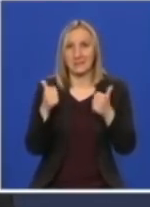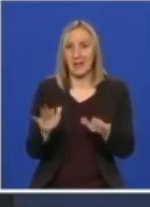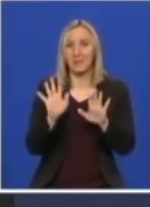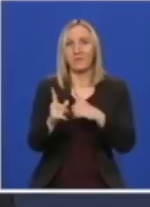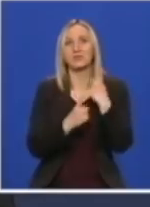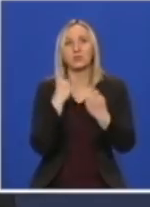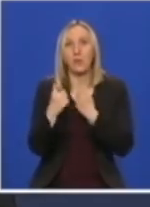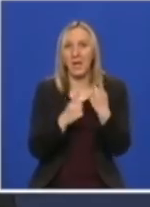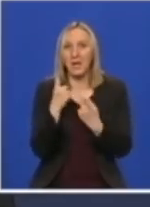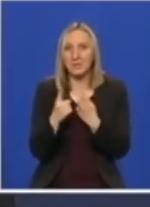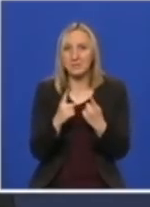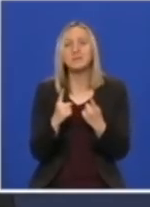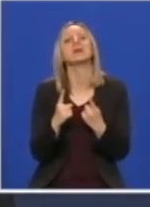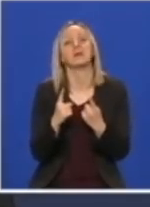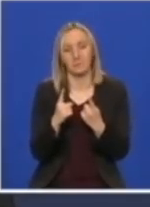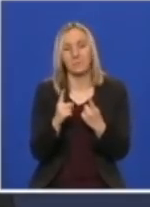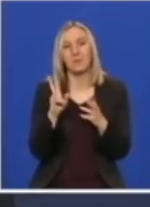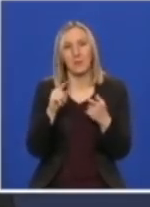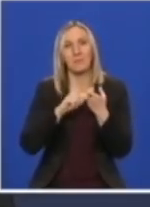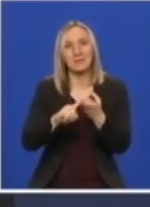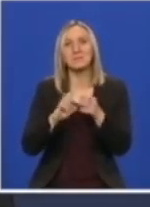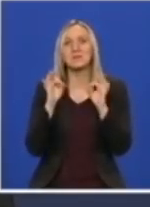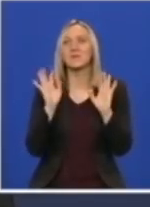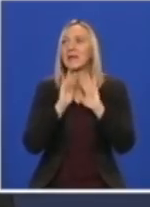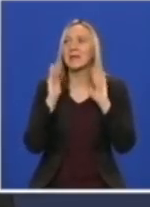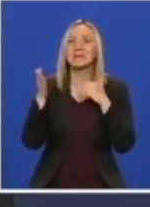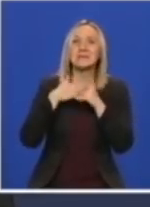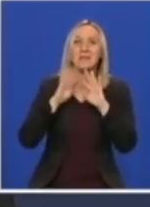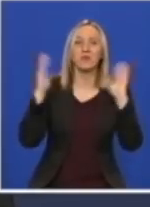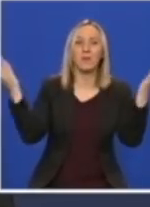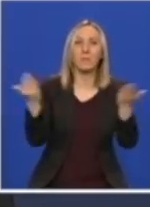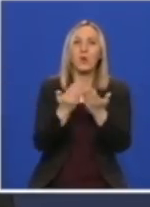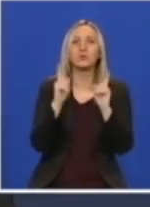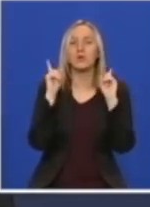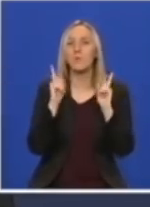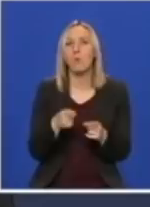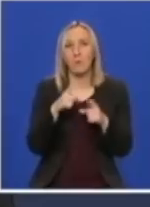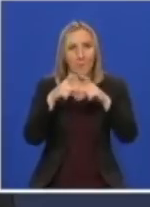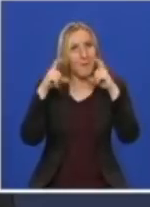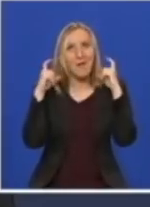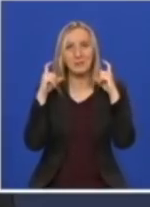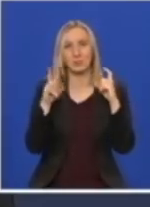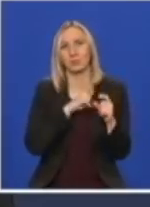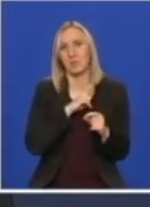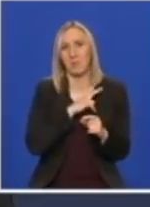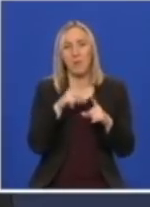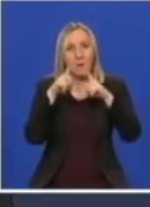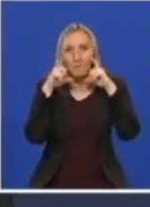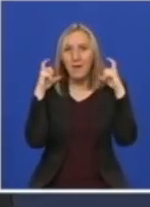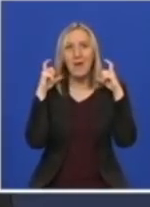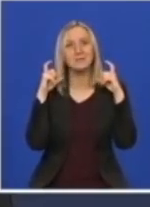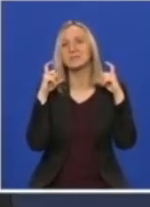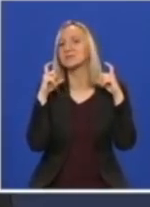situaciji i tekako ima smisla u svakom zatvorenom prostoru nositi masku. Maska se svakako mora